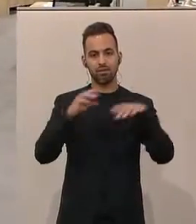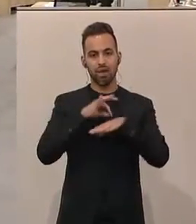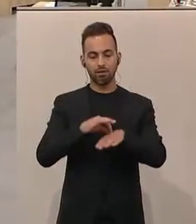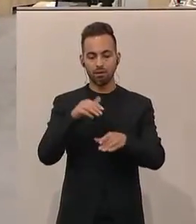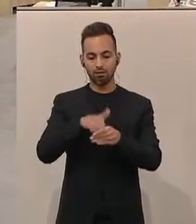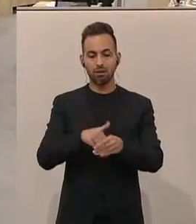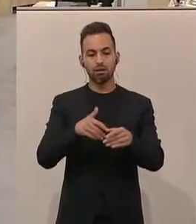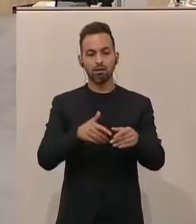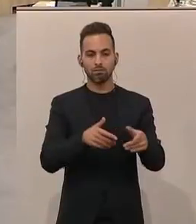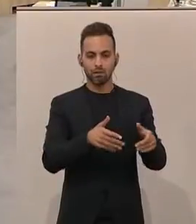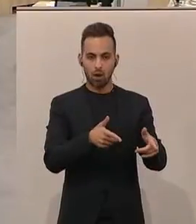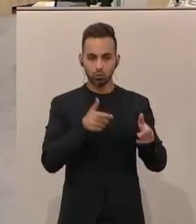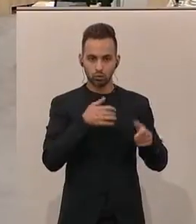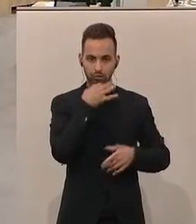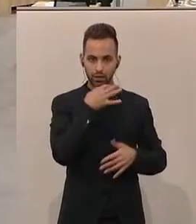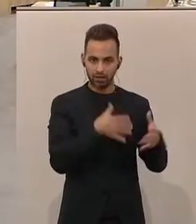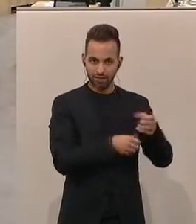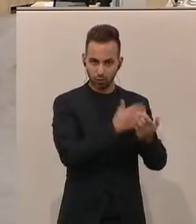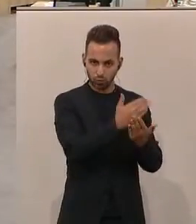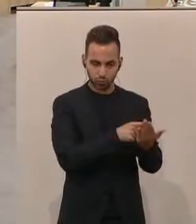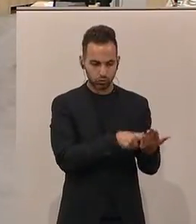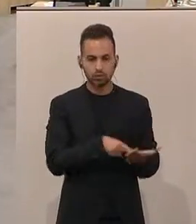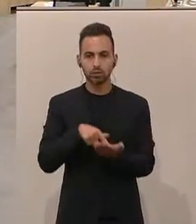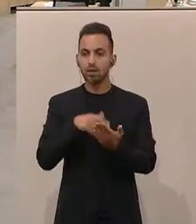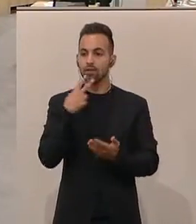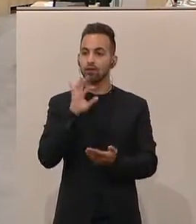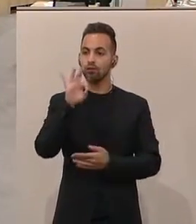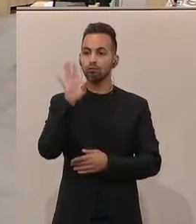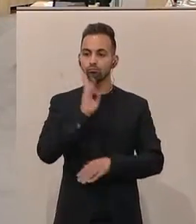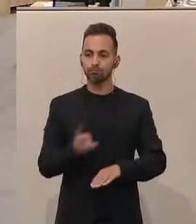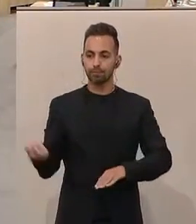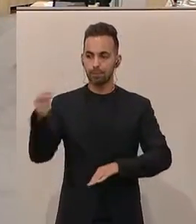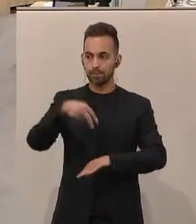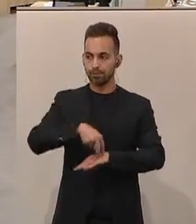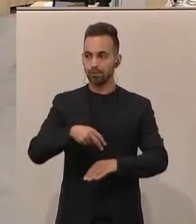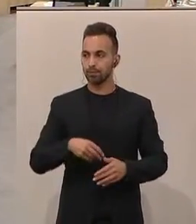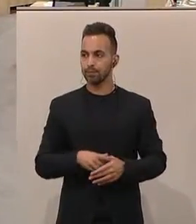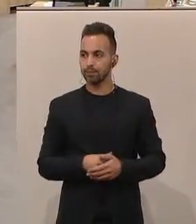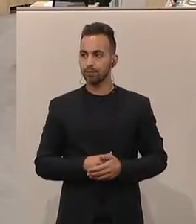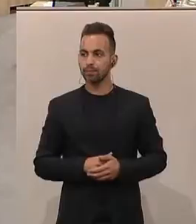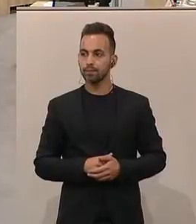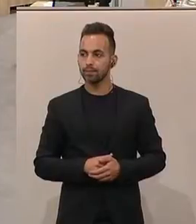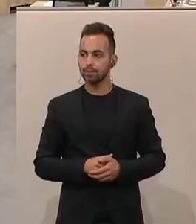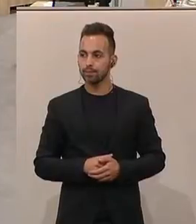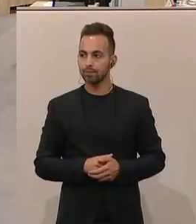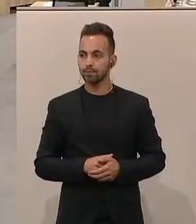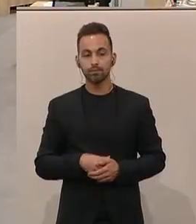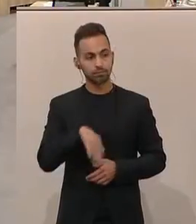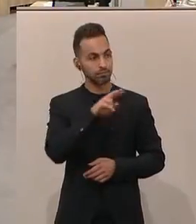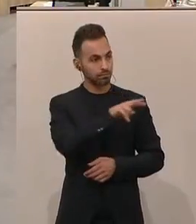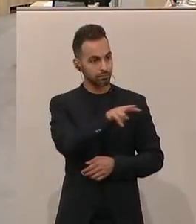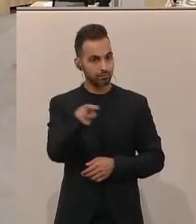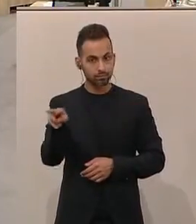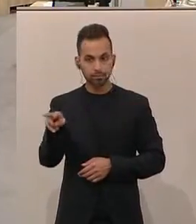Fassung des Ausschussberichts. Und ich bitte jene Damen und Herren, die dafür sind, mit dem Zeichen der Zustimmung sich zu erheben. Das ist